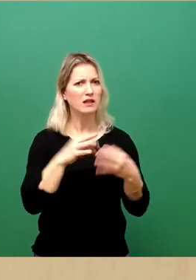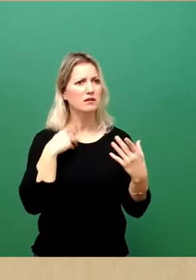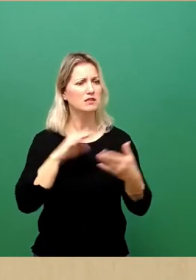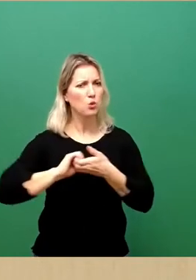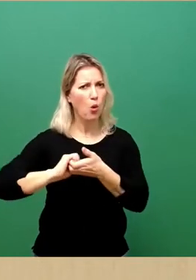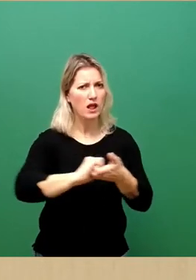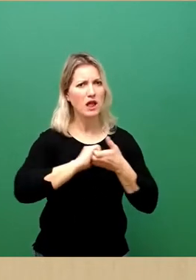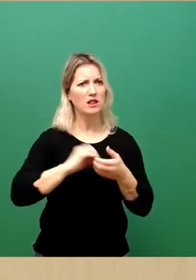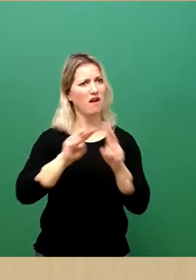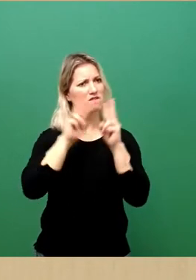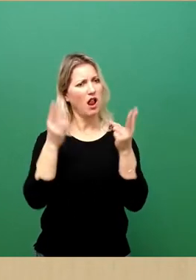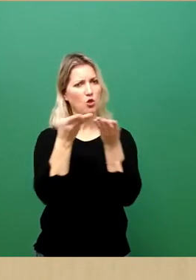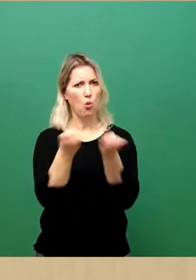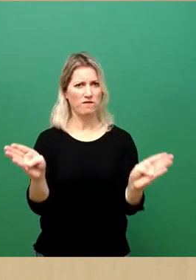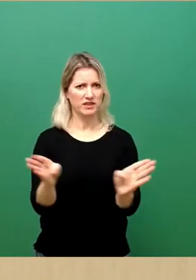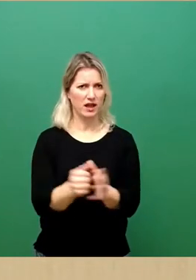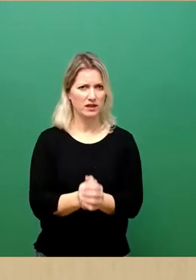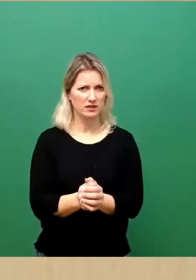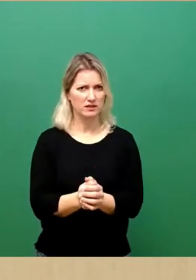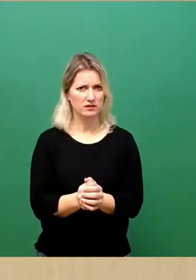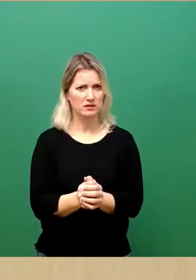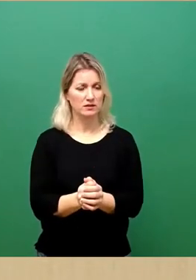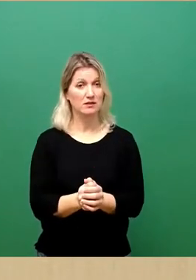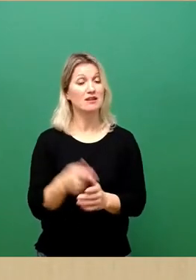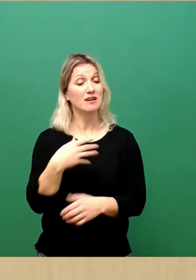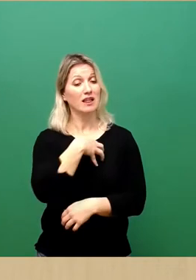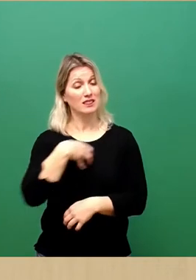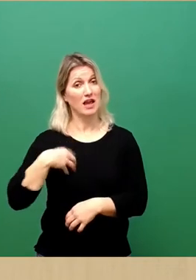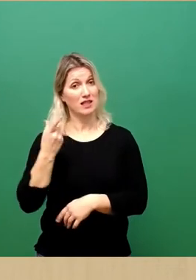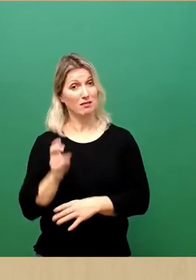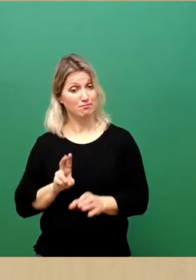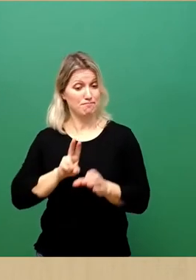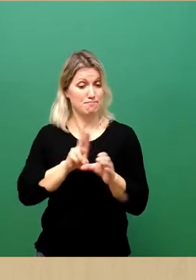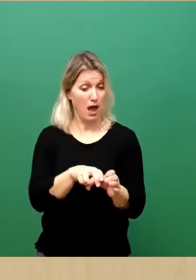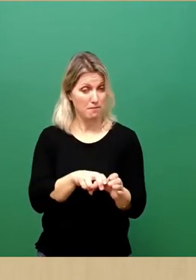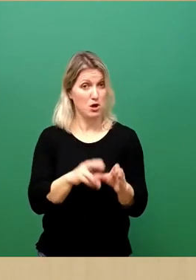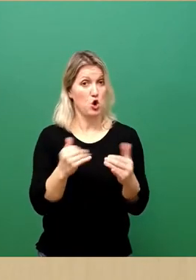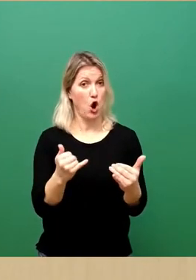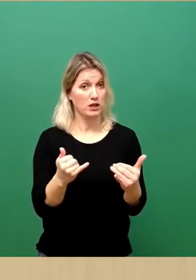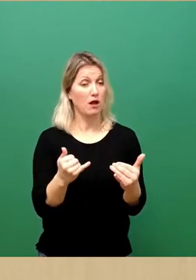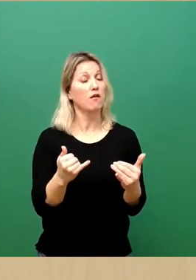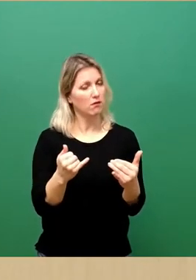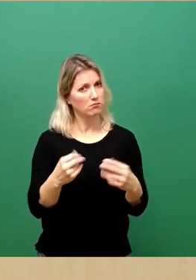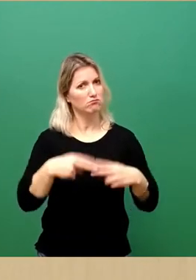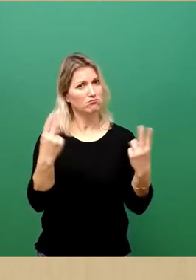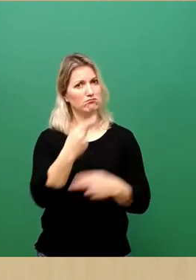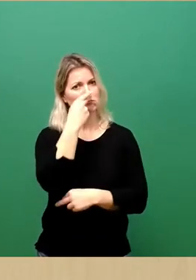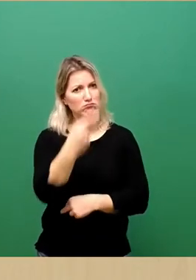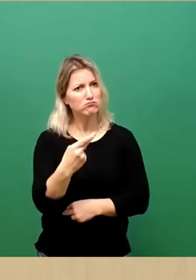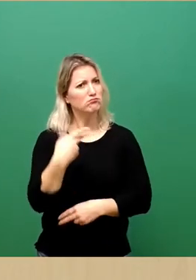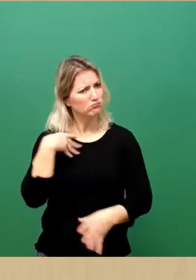Bestätigen Sie dies heute mit dem Beitritt Dresdens zu den sicheren Häfen, gut sichtbar und vollumfänglich.